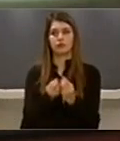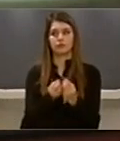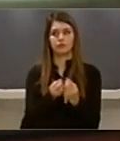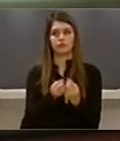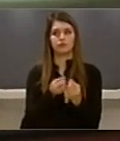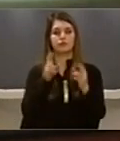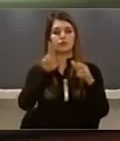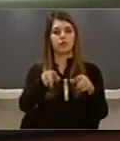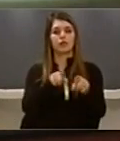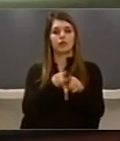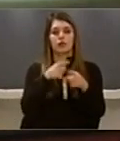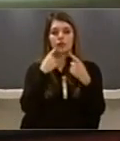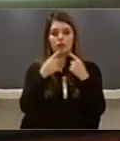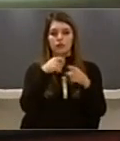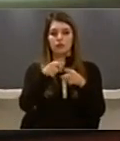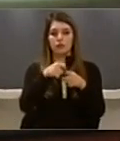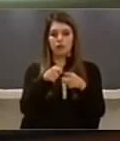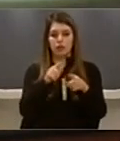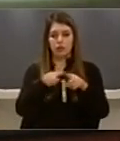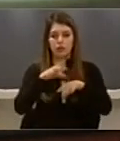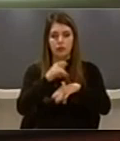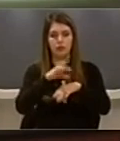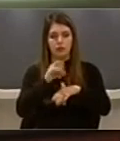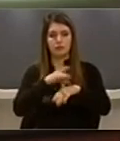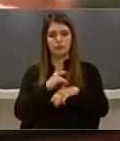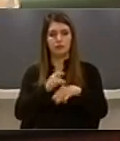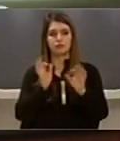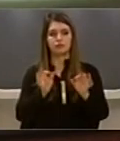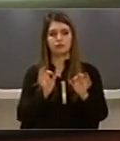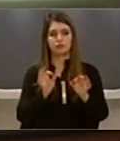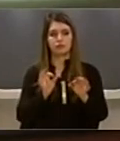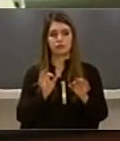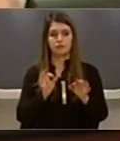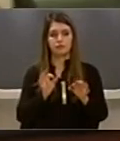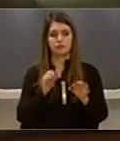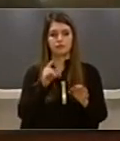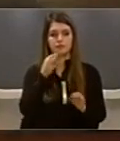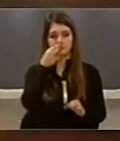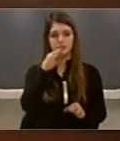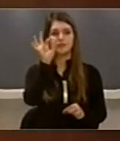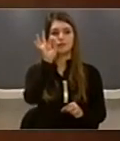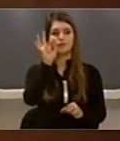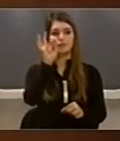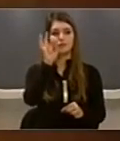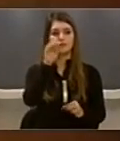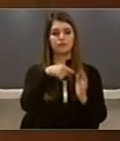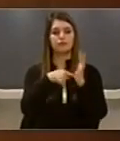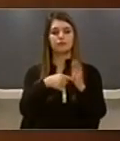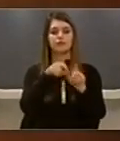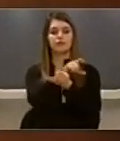mbje Do të gjem nga një halkë vetë përgjësie Tendencat për të fajesuar një subjekt